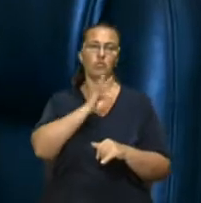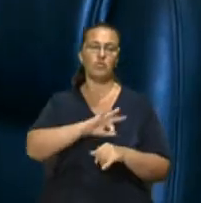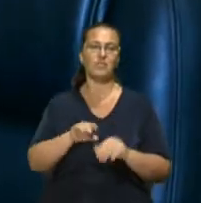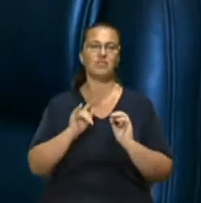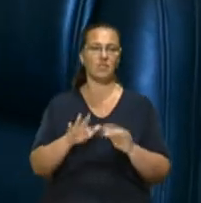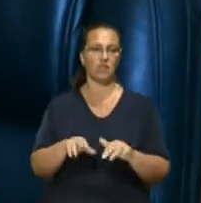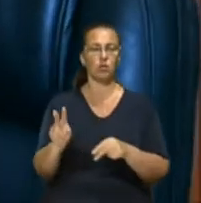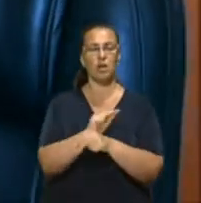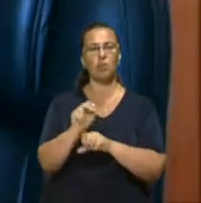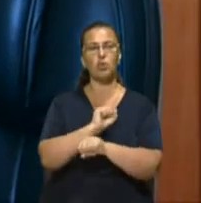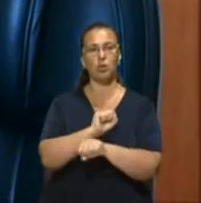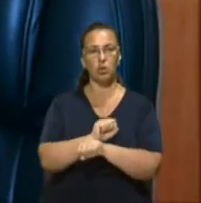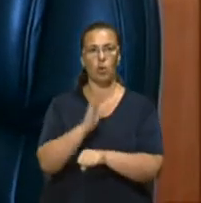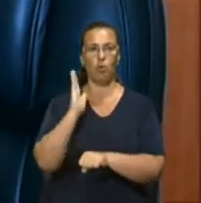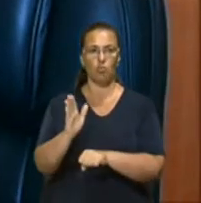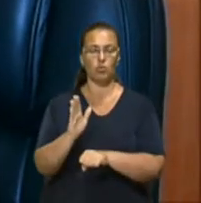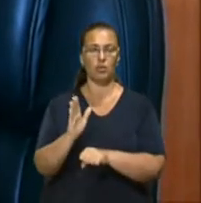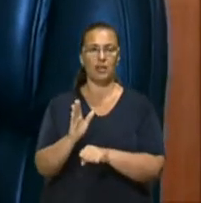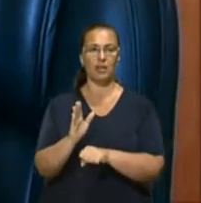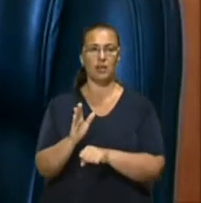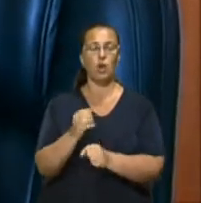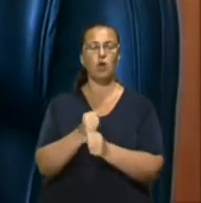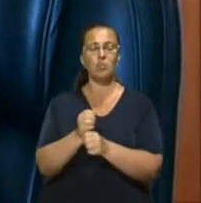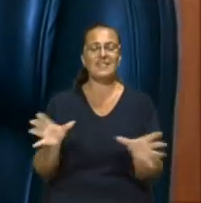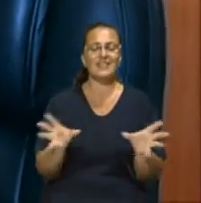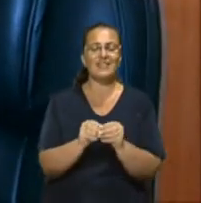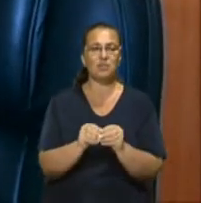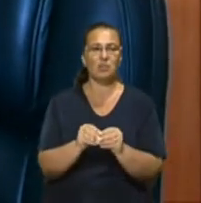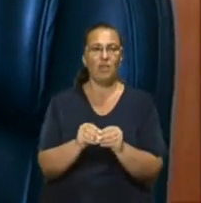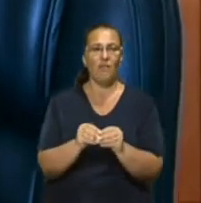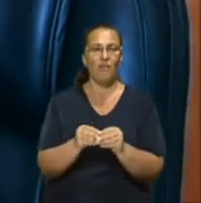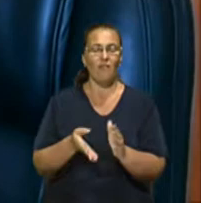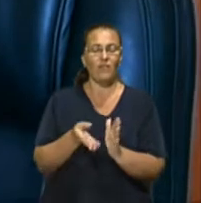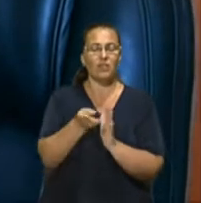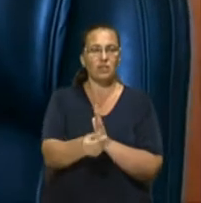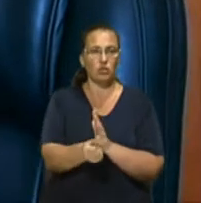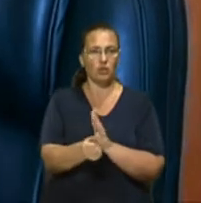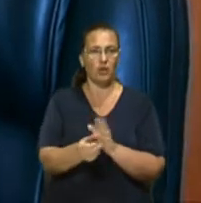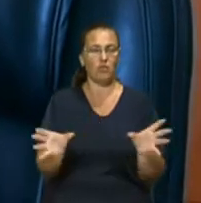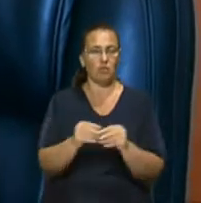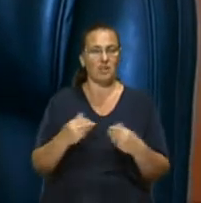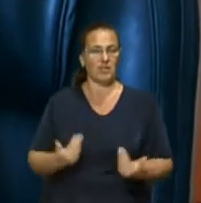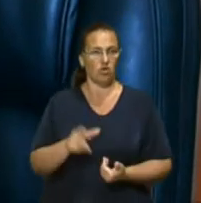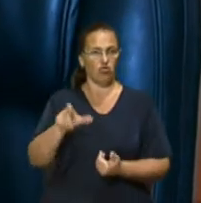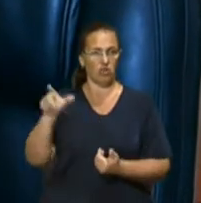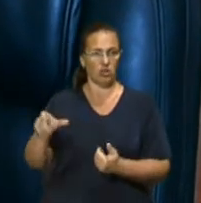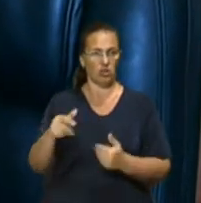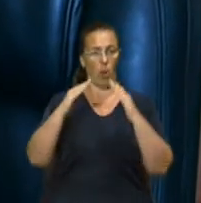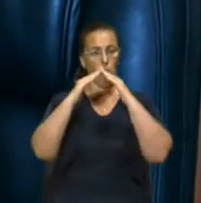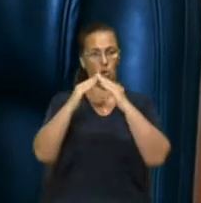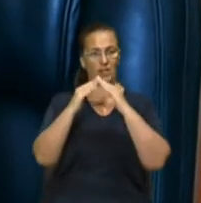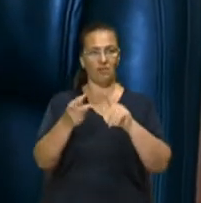заходи. Ремонт балконів буде йти співфінансування з мешканцями 30 на 70. Покрівля залежить від кількості